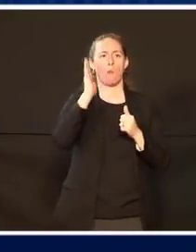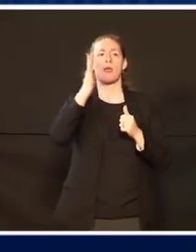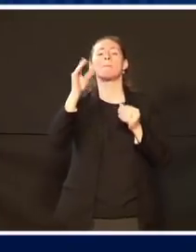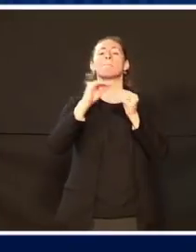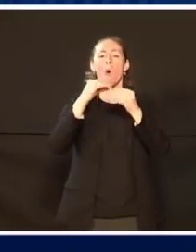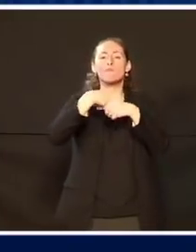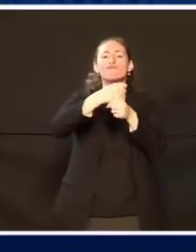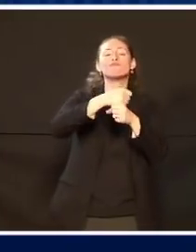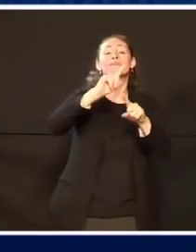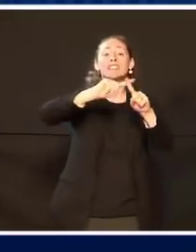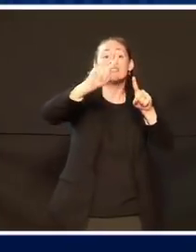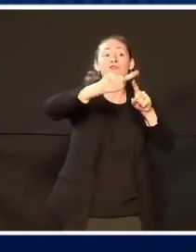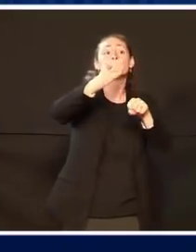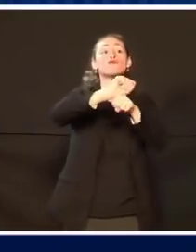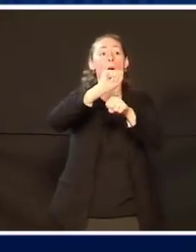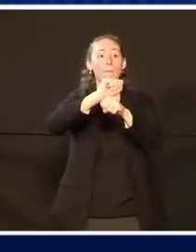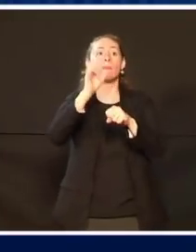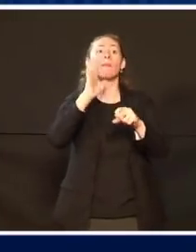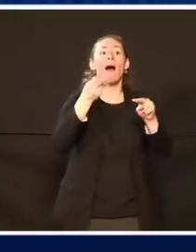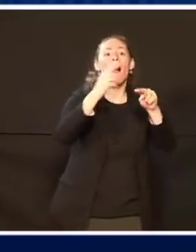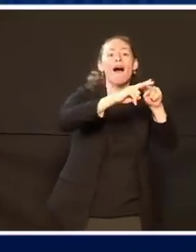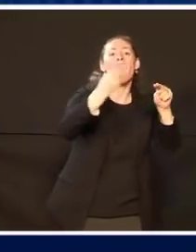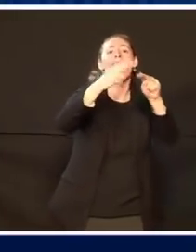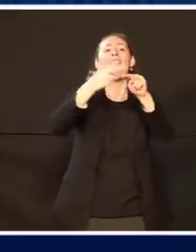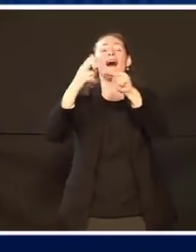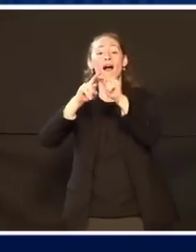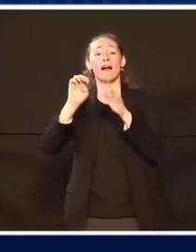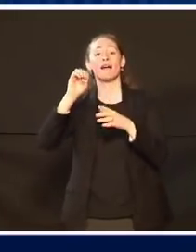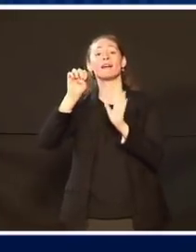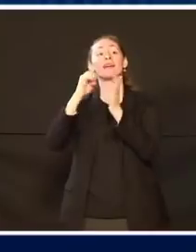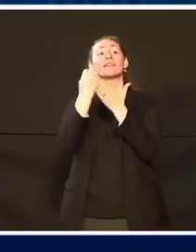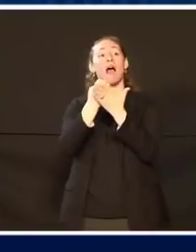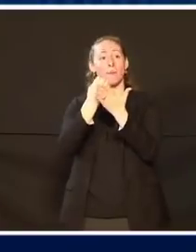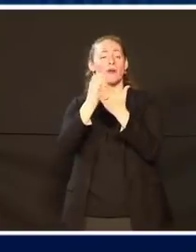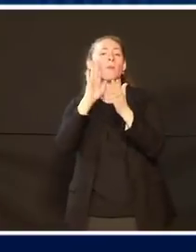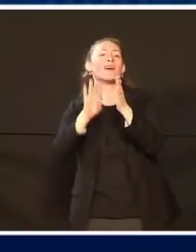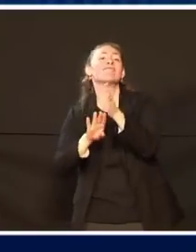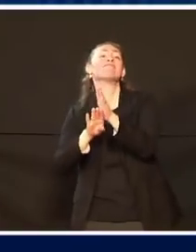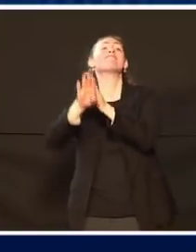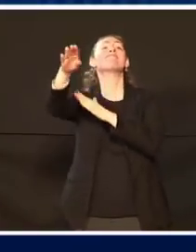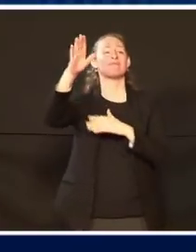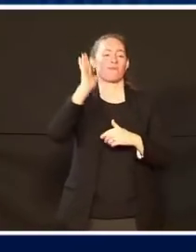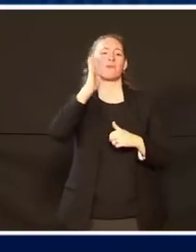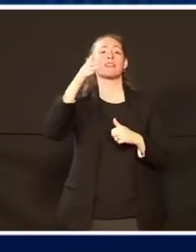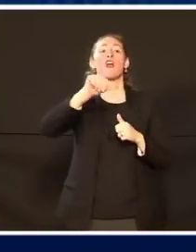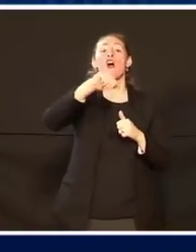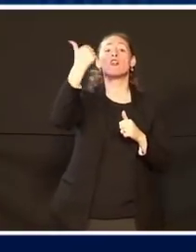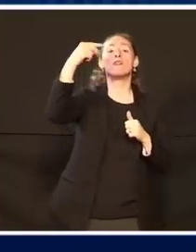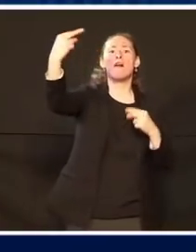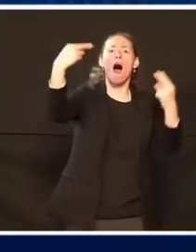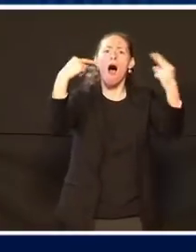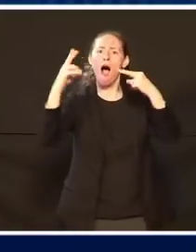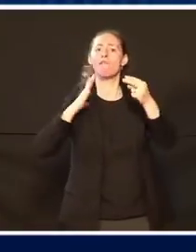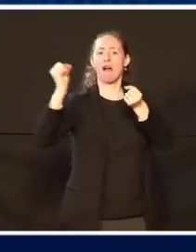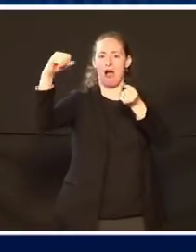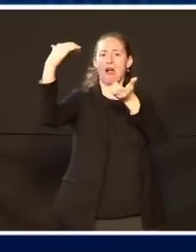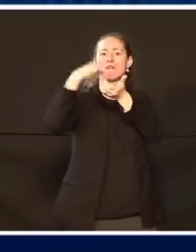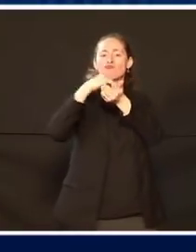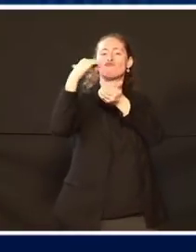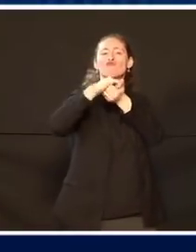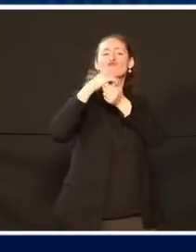Wirtschaftswachstum und tut mehr, um uns wettbewerbsfähig zu machen. Nehmen Sie